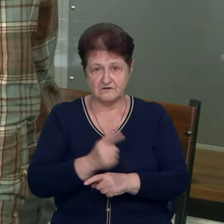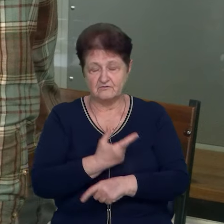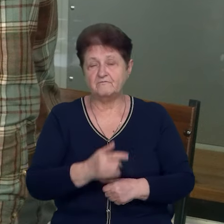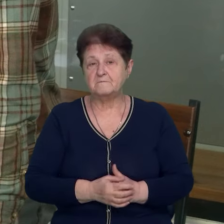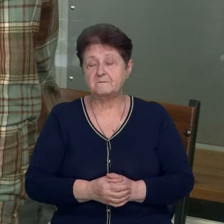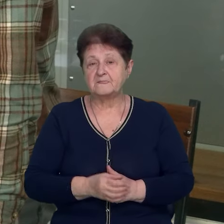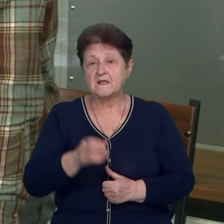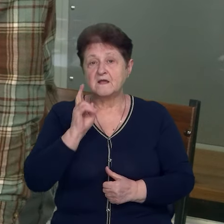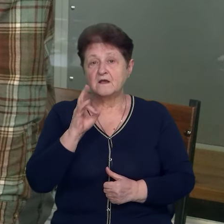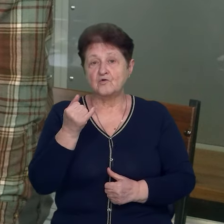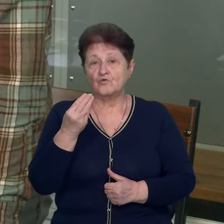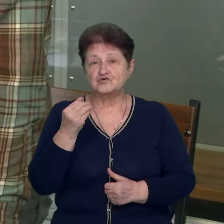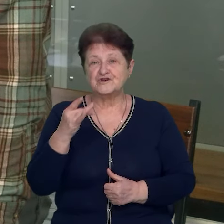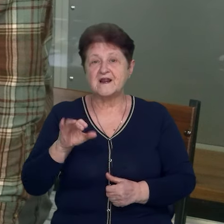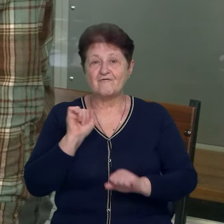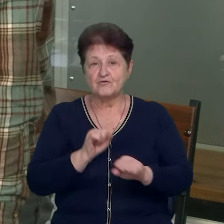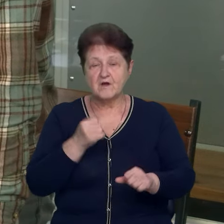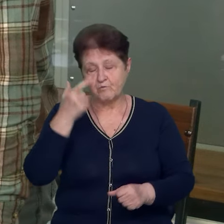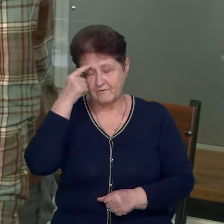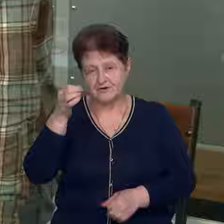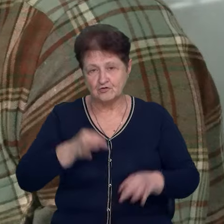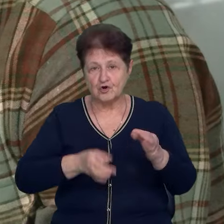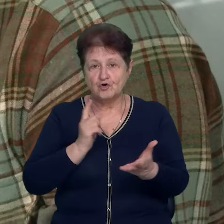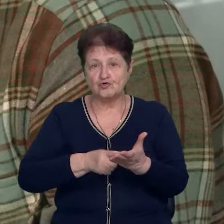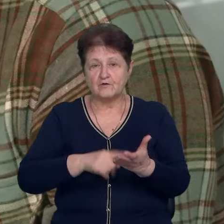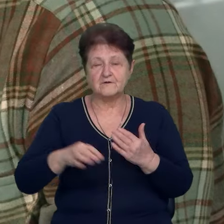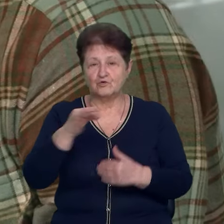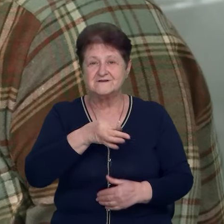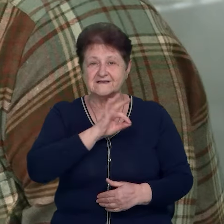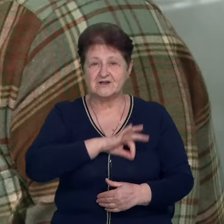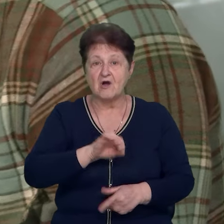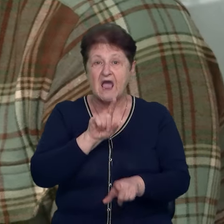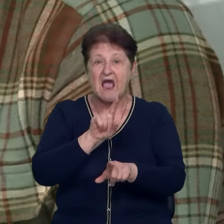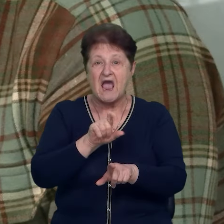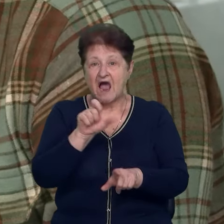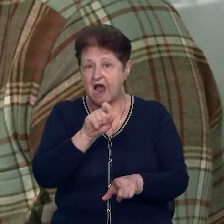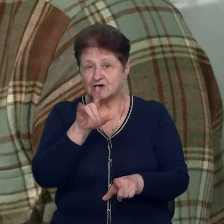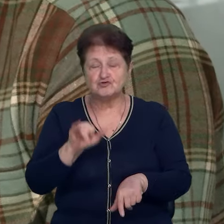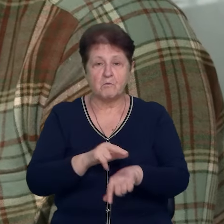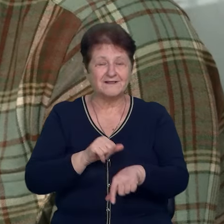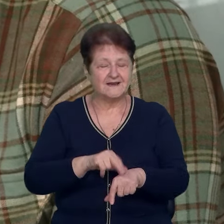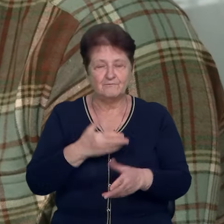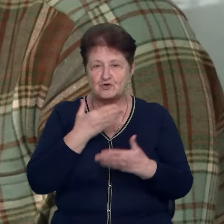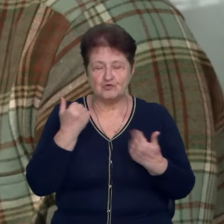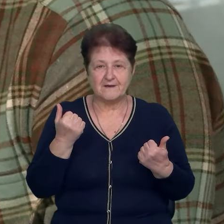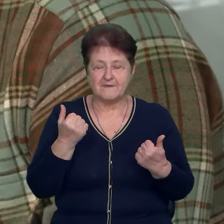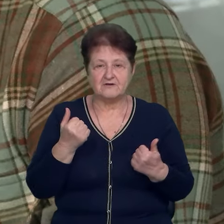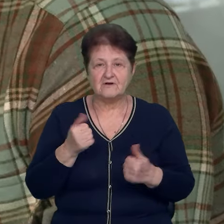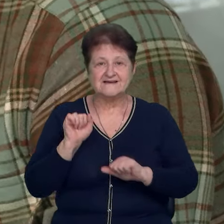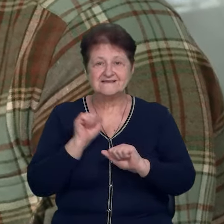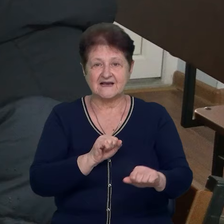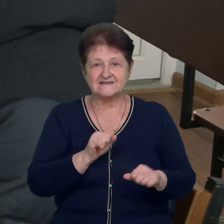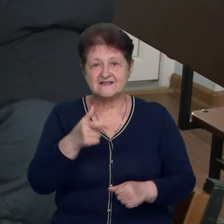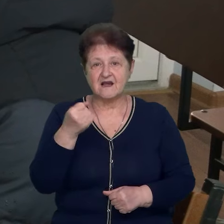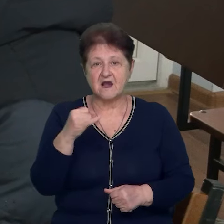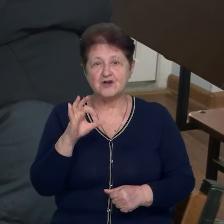Адвокат Євген Кушниренко повідомив суд, що доказів про застосування сльозогінного газу патрульними немає. Захисник